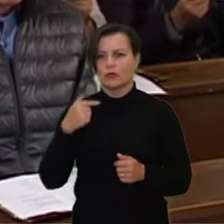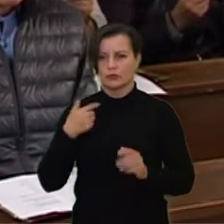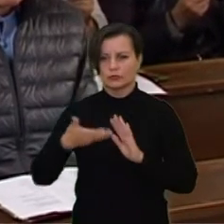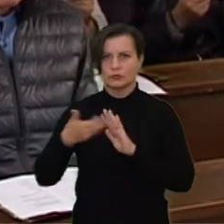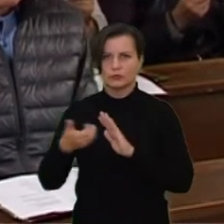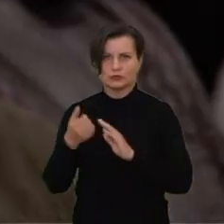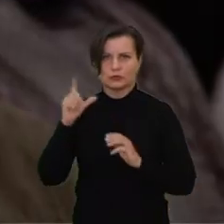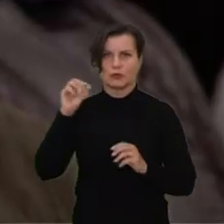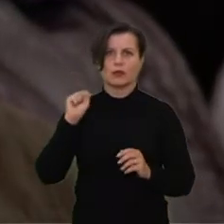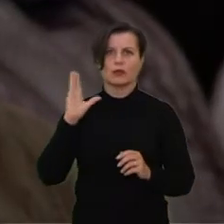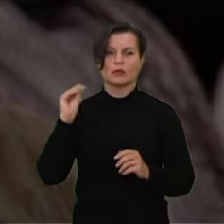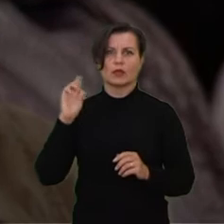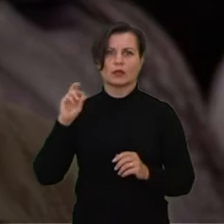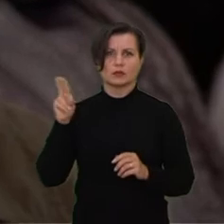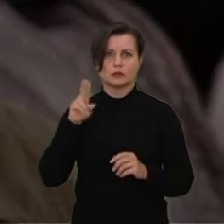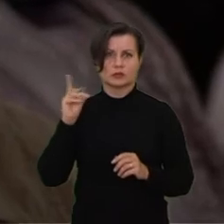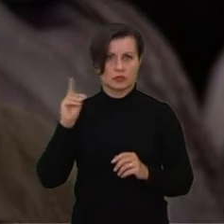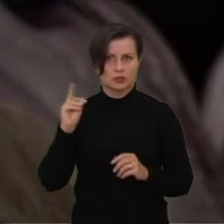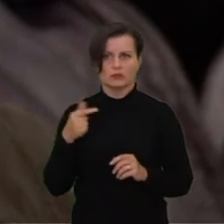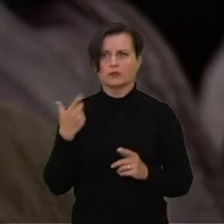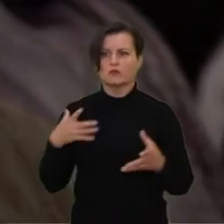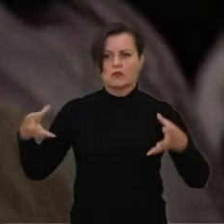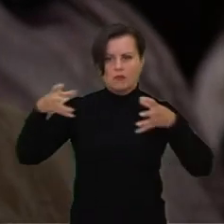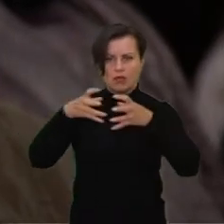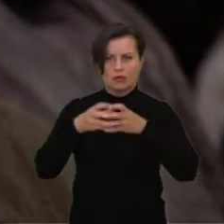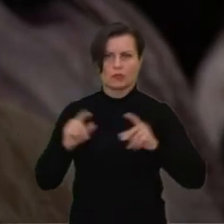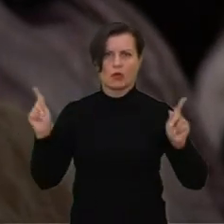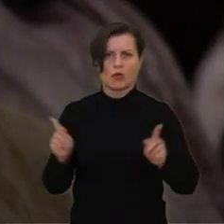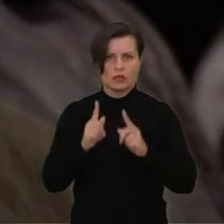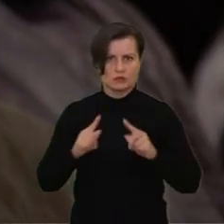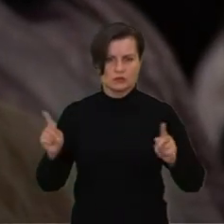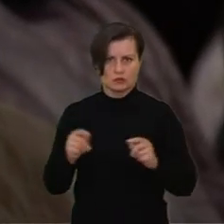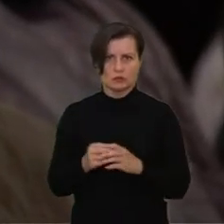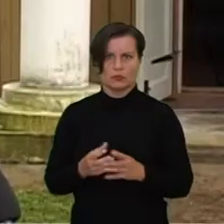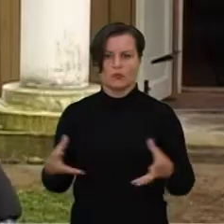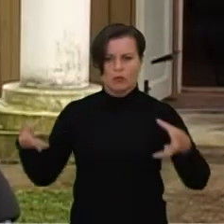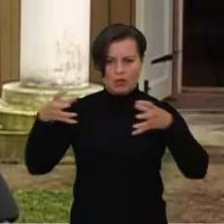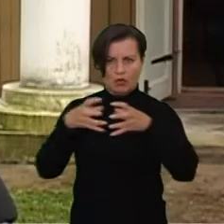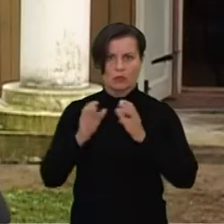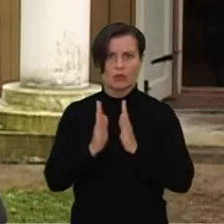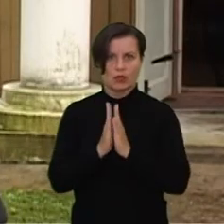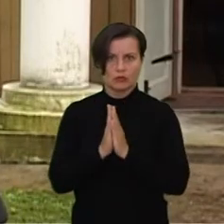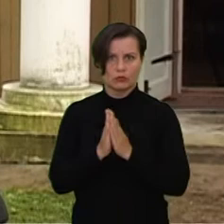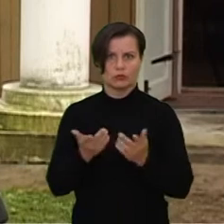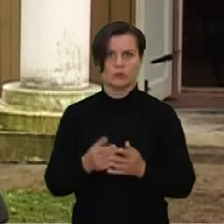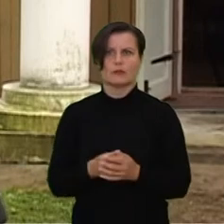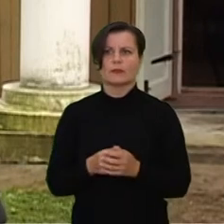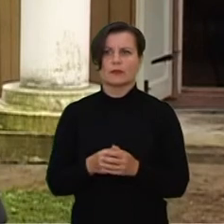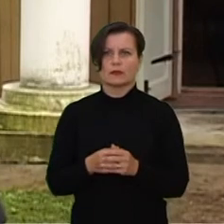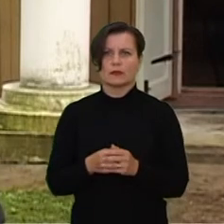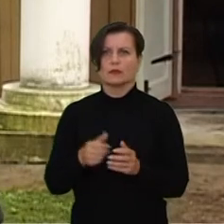dažniausiai paberdžiai renginiuose. Tai yra bendrų gėsmių, bendrų maldų, kurias